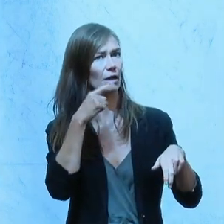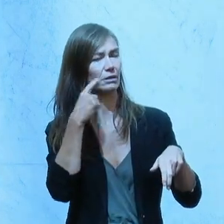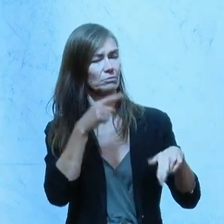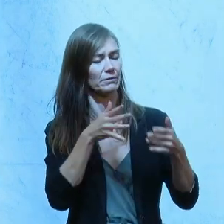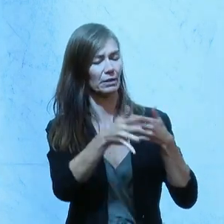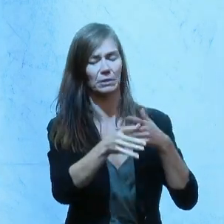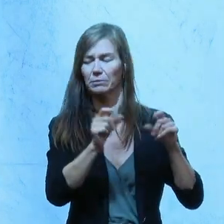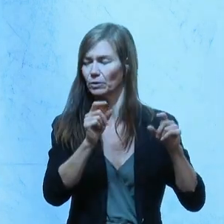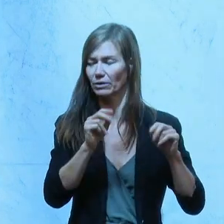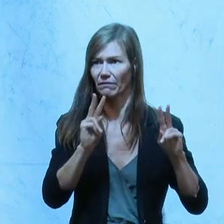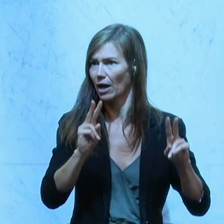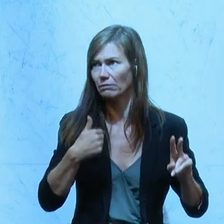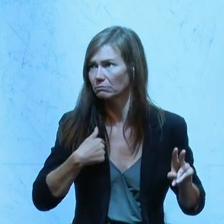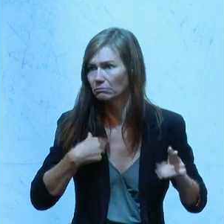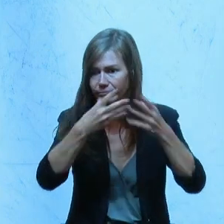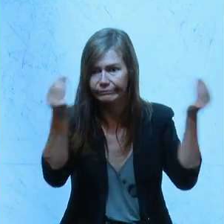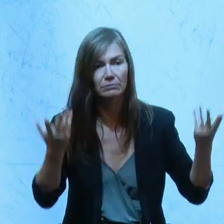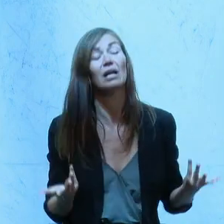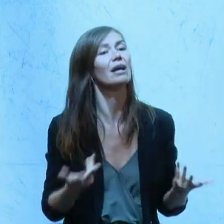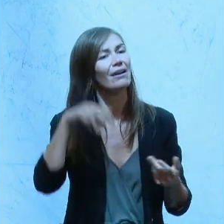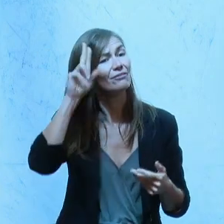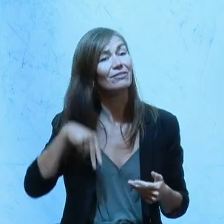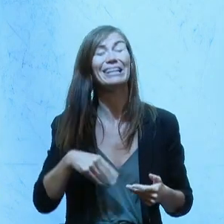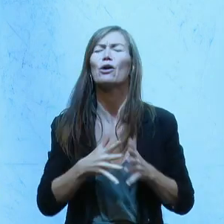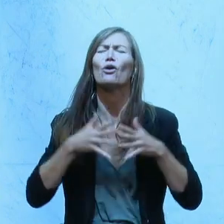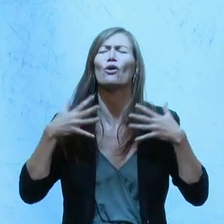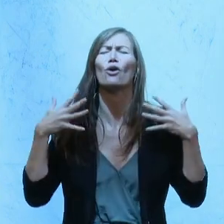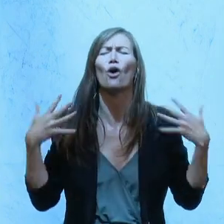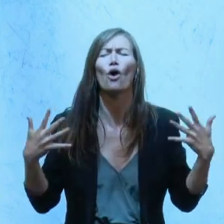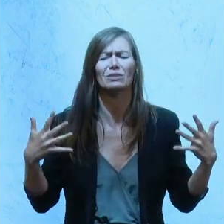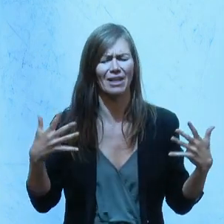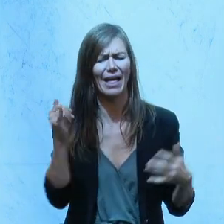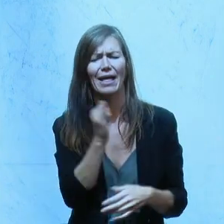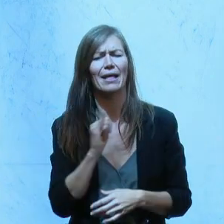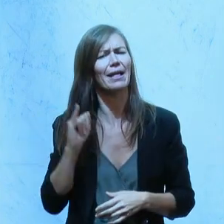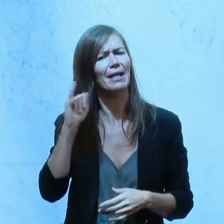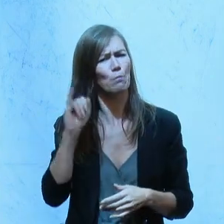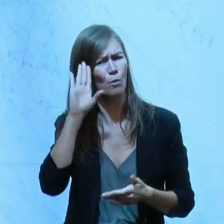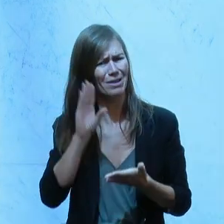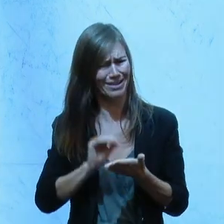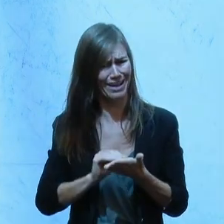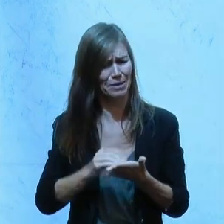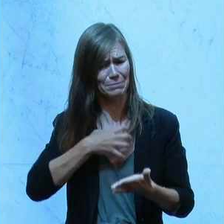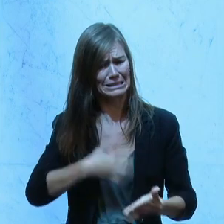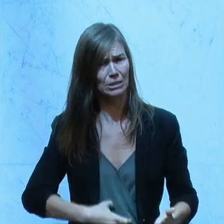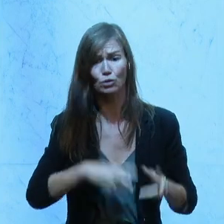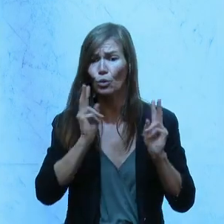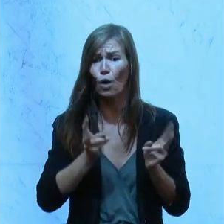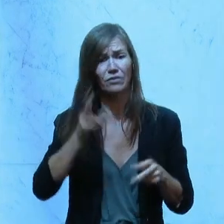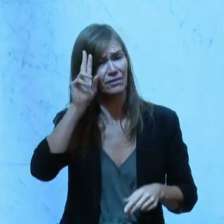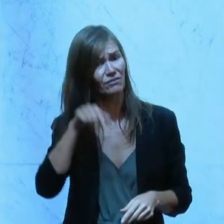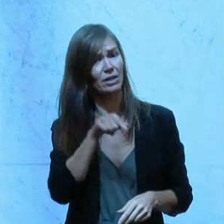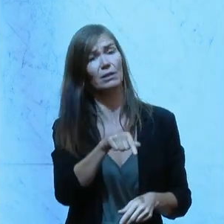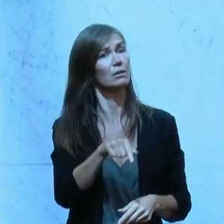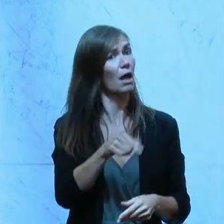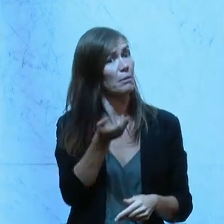wahrnimmt. Glücklicherweise ist ja Wien die größte Immobilienbesitzerin in Europa. Es wäre so für Sie in Wien kein Problem, dass Sie hergehen und sagen, ja passt, hier ziehen